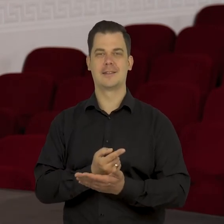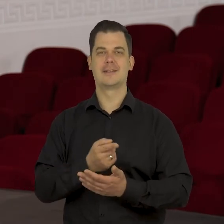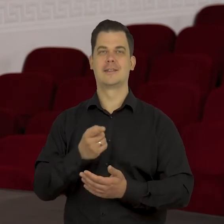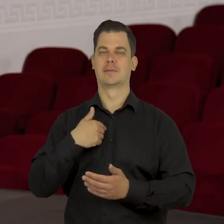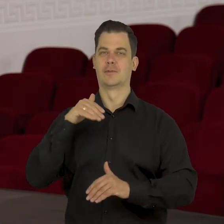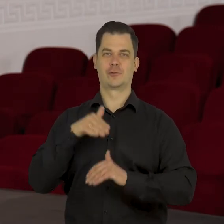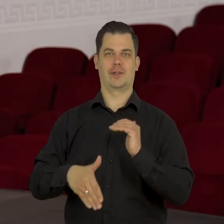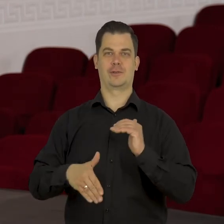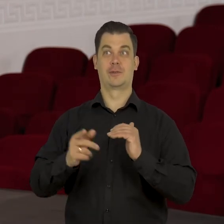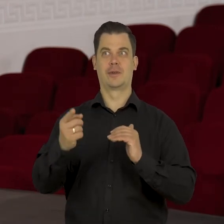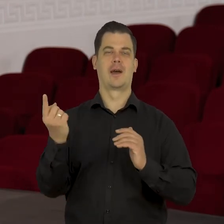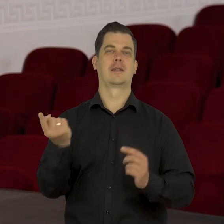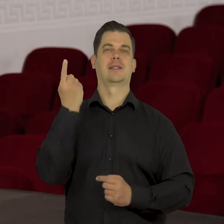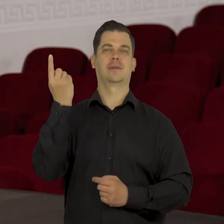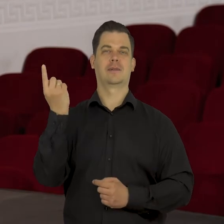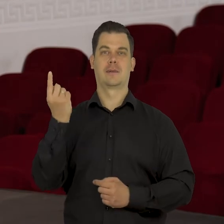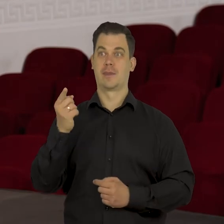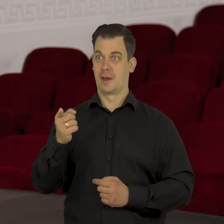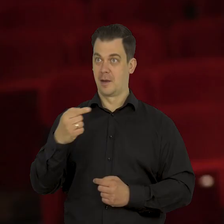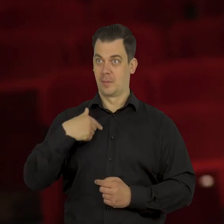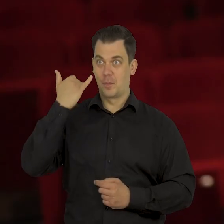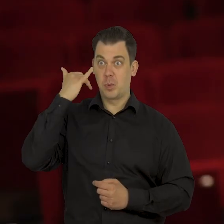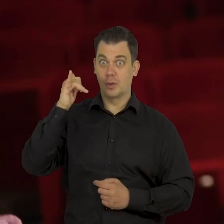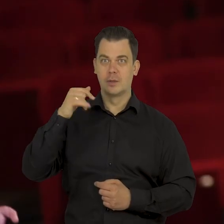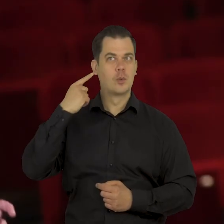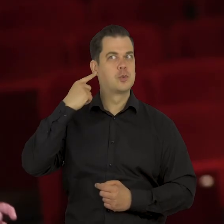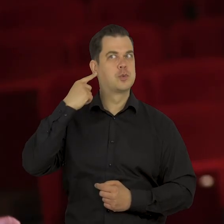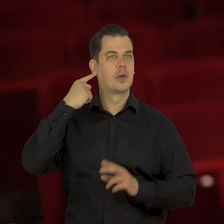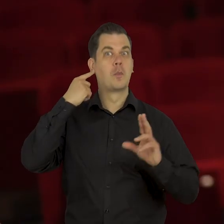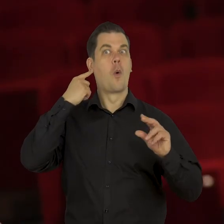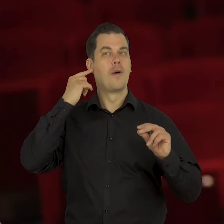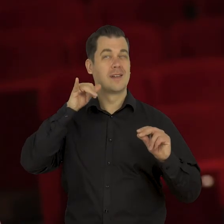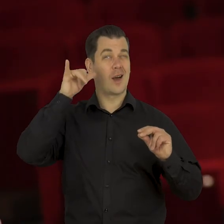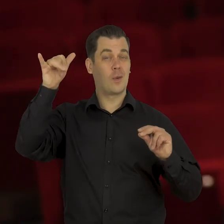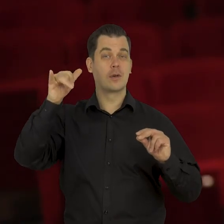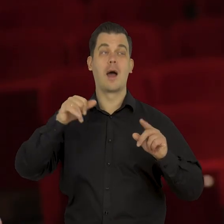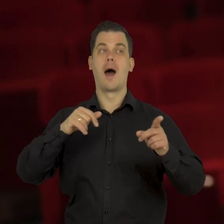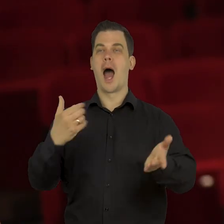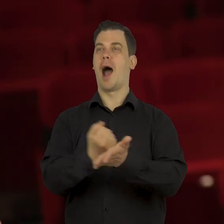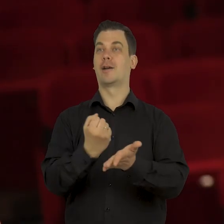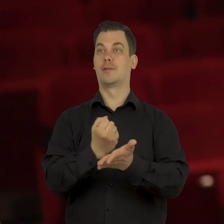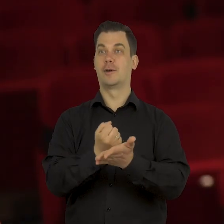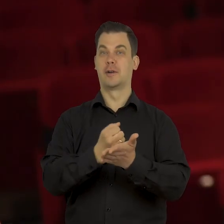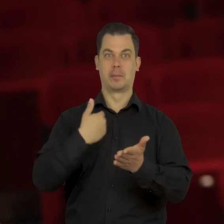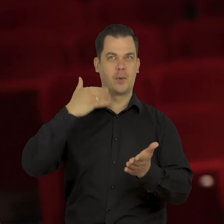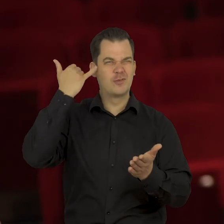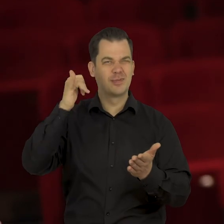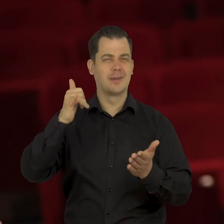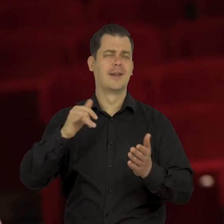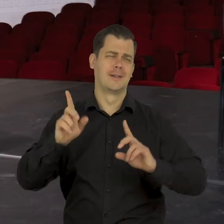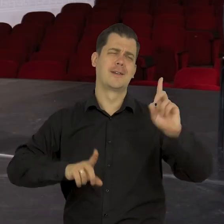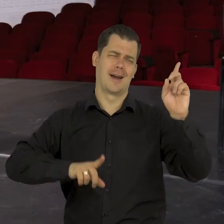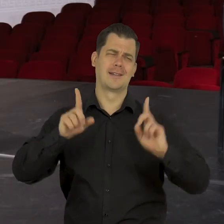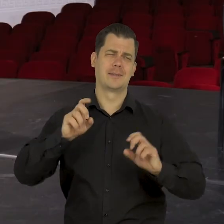ale na szczęście niewiele jest takich sytuacji. Pani wpadka to, że widz usłyszał, że pani podpowiada, a jakaś wpadka